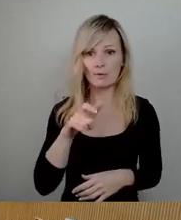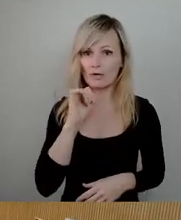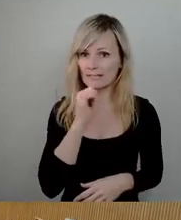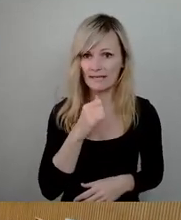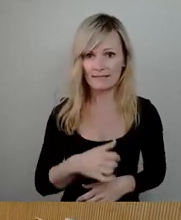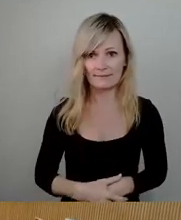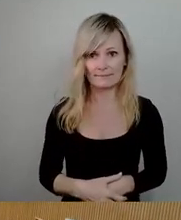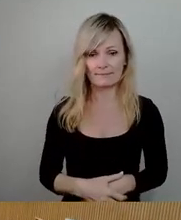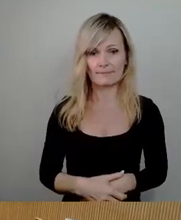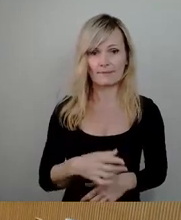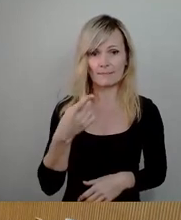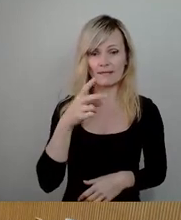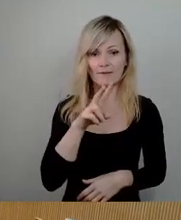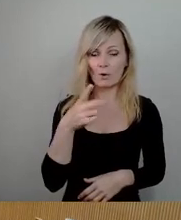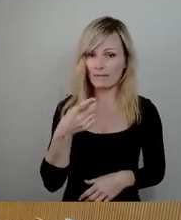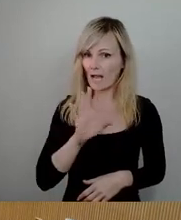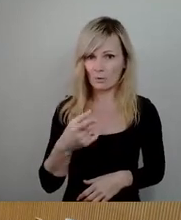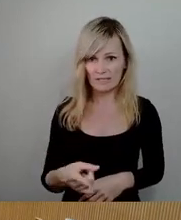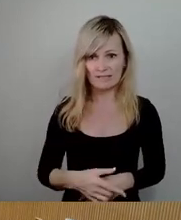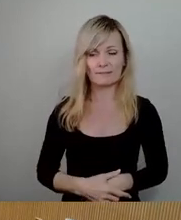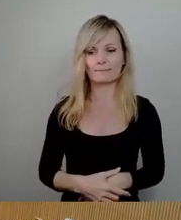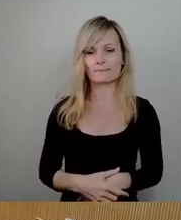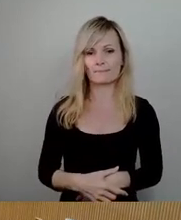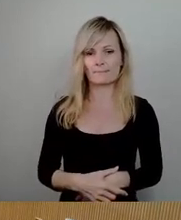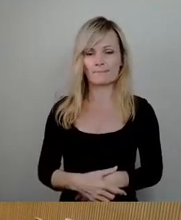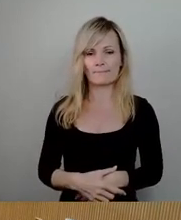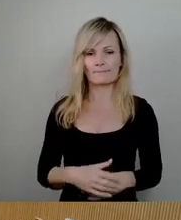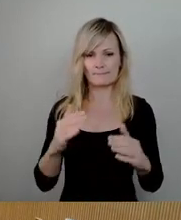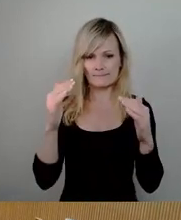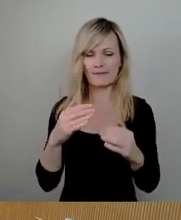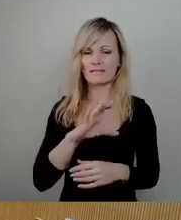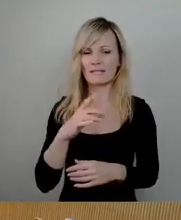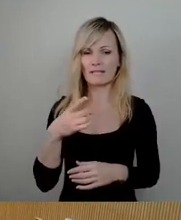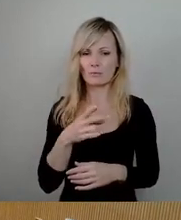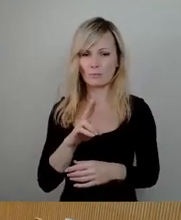BVP. Auch nein. Dann machen wir weiter CDU-Fraktion. Anke Wagener, bitte.